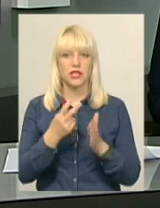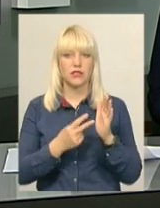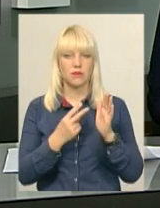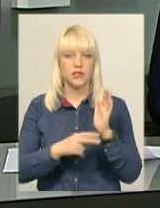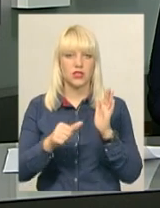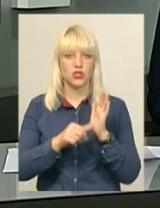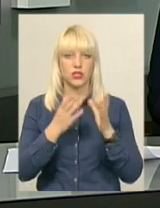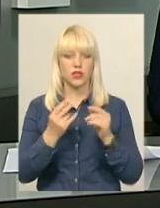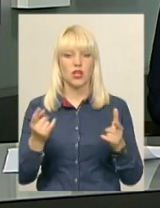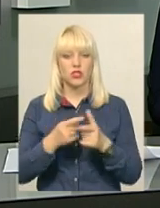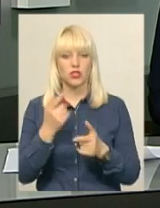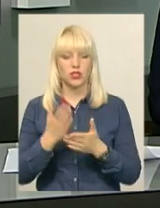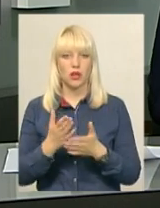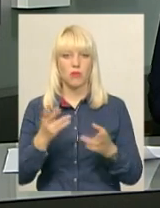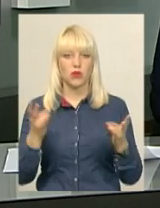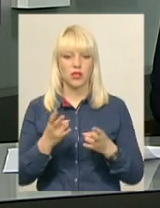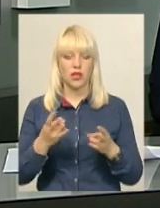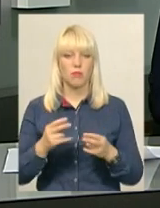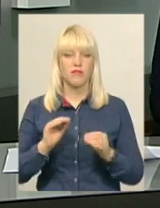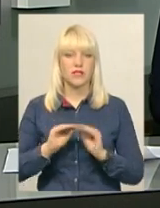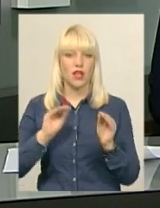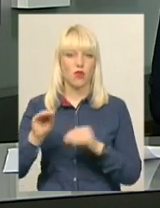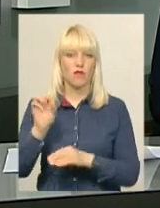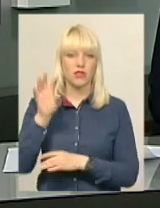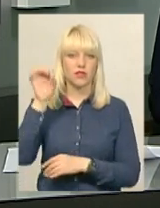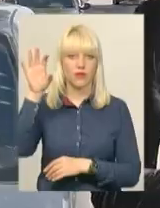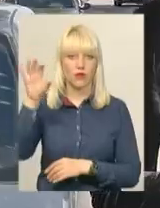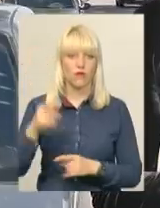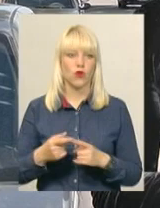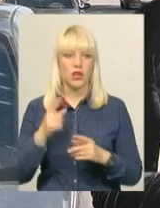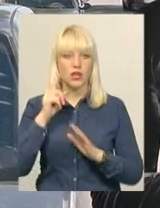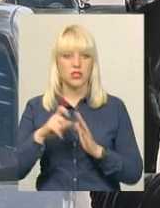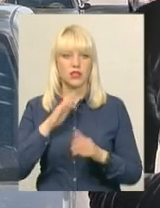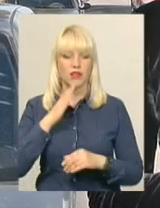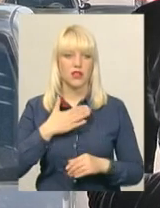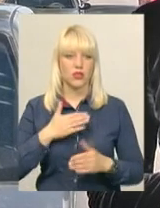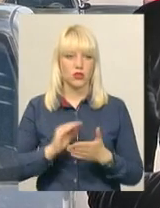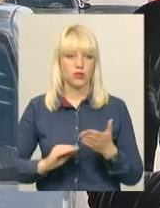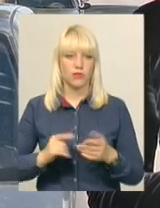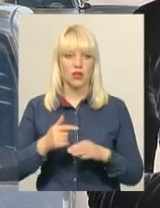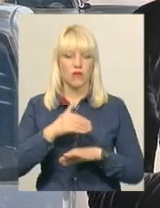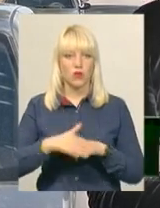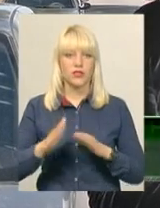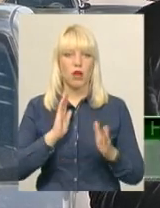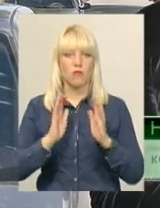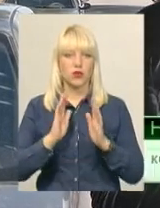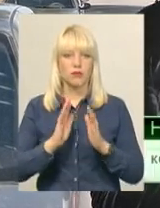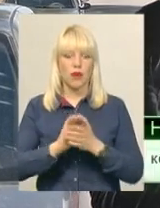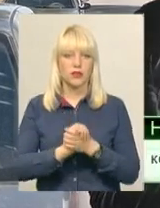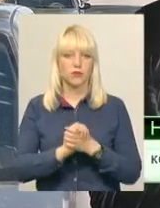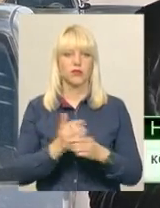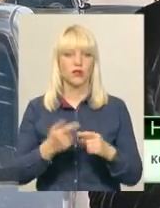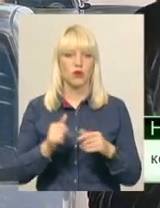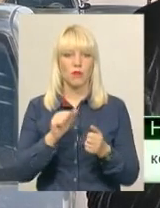встановленні світлофора на проспекті Миру, дізнавалася Наталія Сідова. Це вулиця проспект Миру у Хмельницькому. Біля зупинки